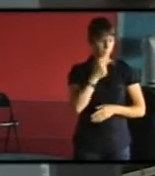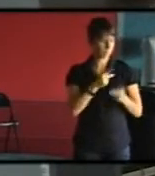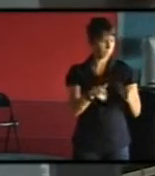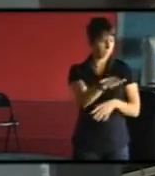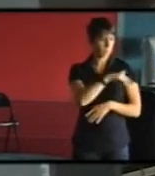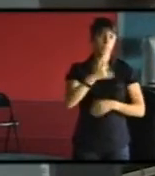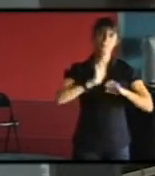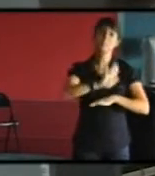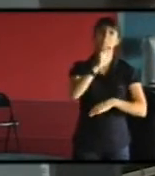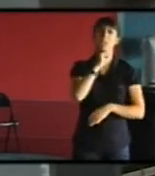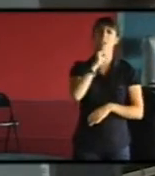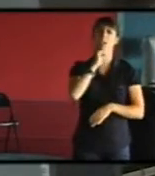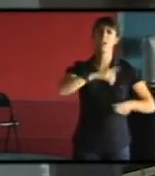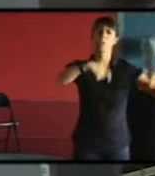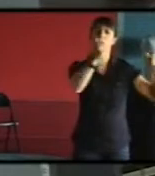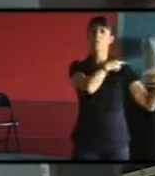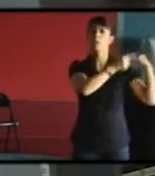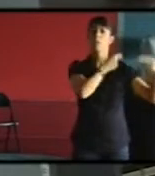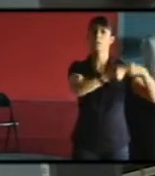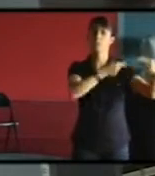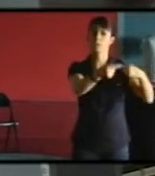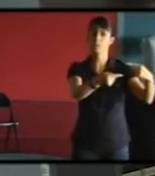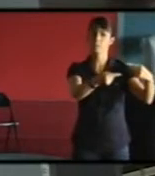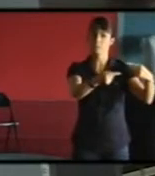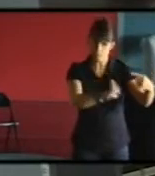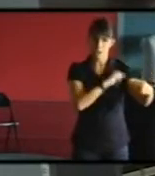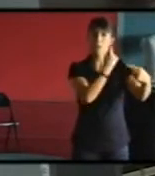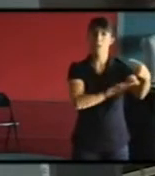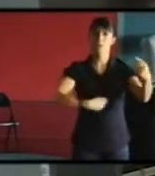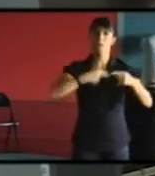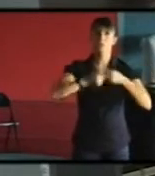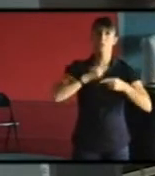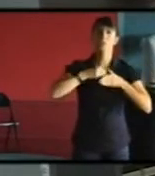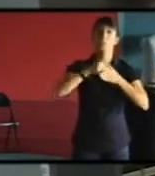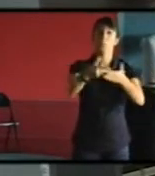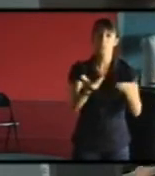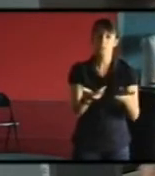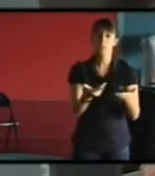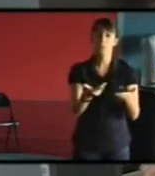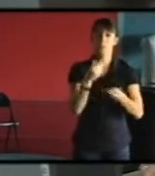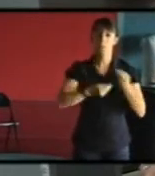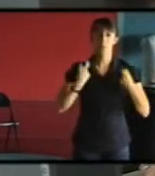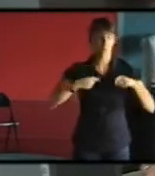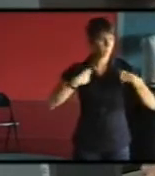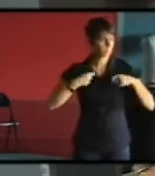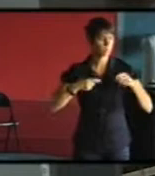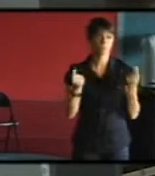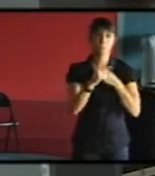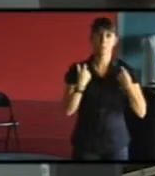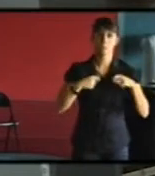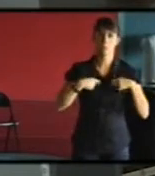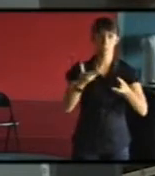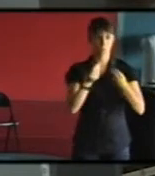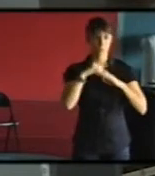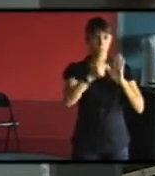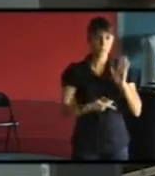peut être à la fois durable et économe en énergie. Est-ce que c'est possible ? Est-ce que c'est une utopie ? Quel problème cela pose ? Alors